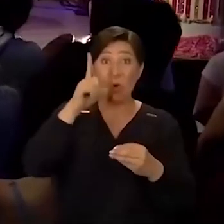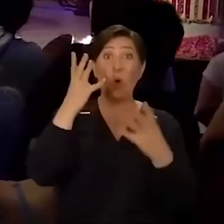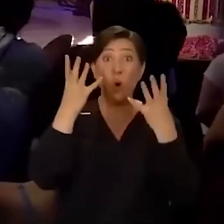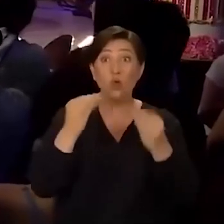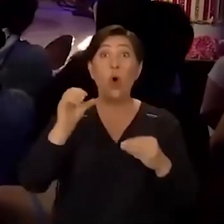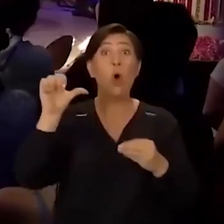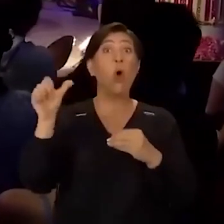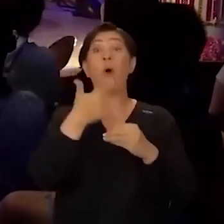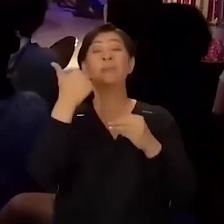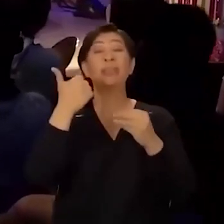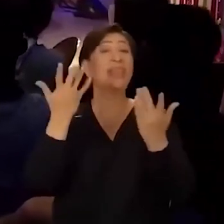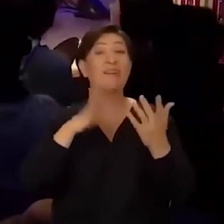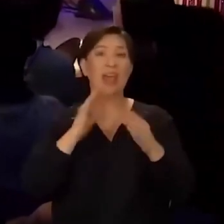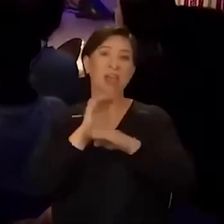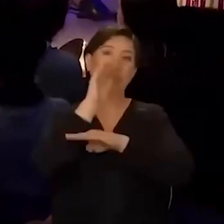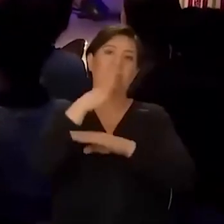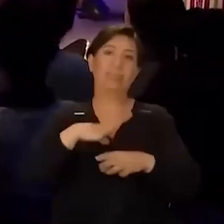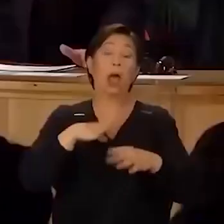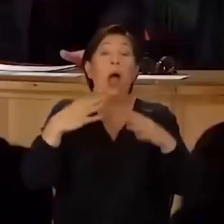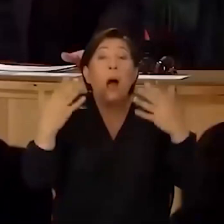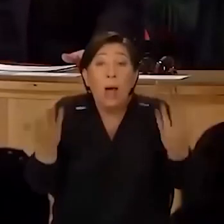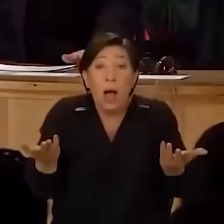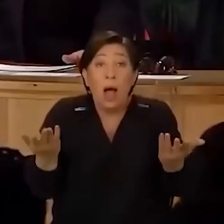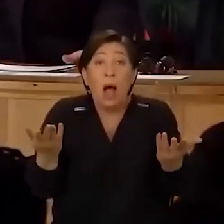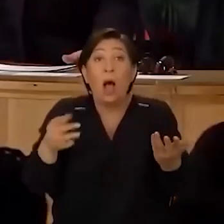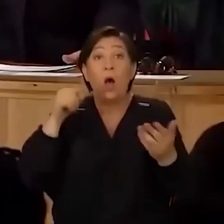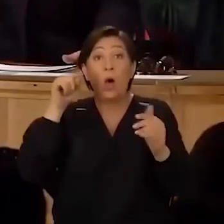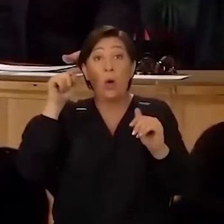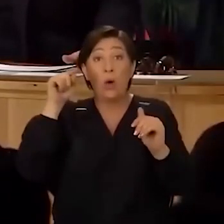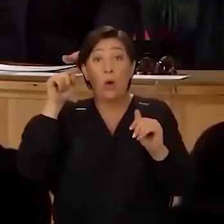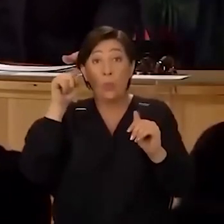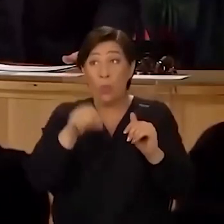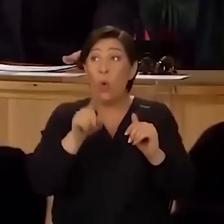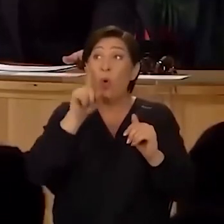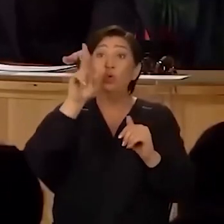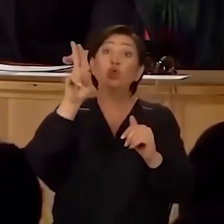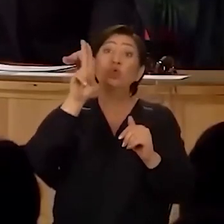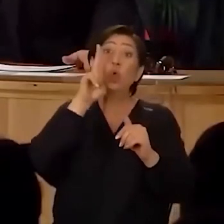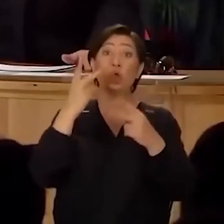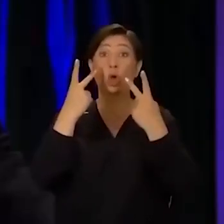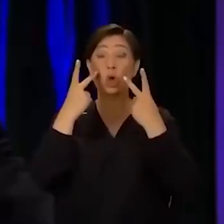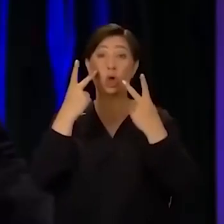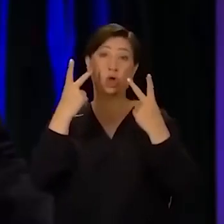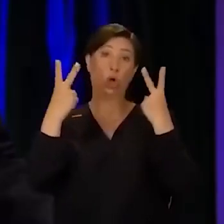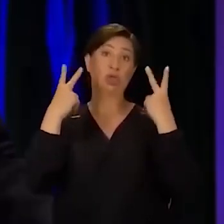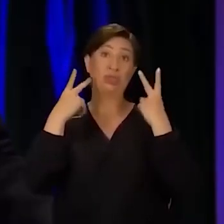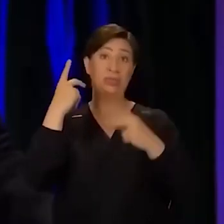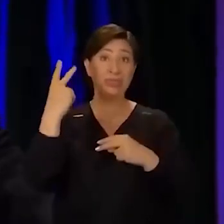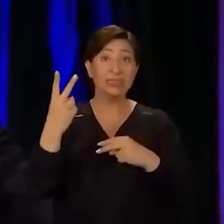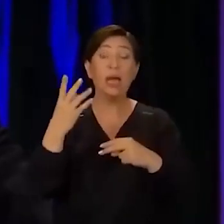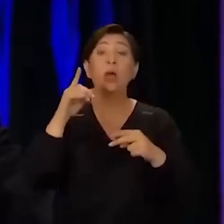önemli olayı yaşamak ister. Ama ve lakin bu diyor, onun son gösterisidir. Ve eğer